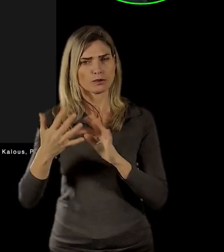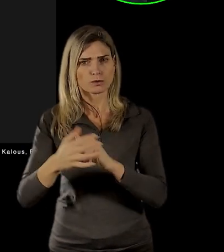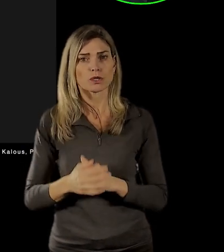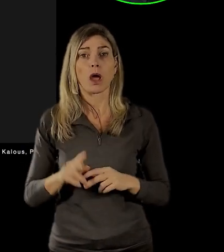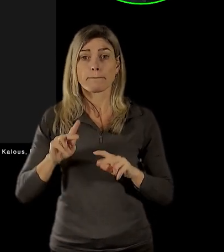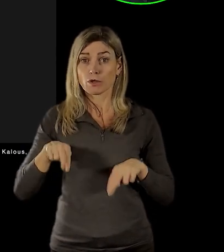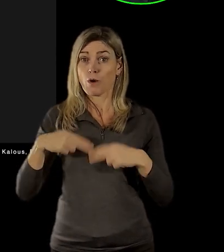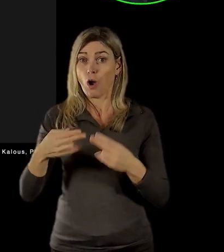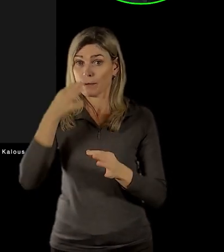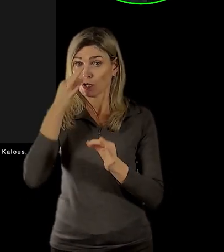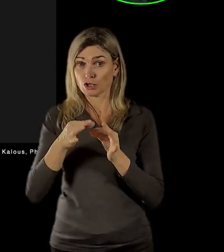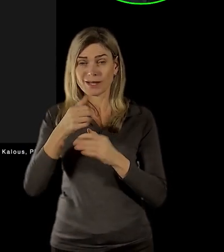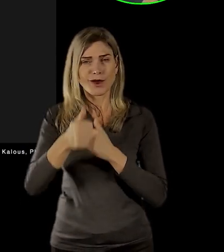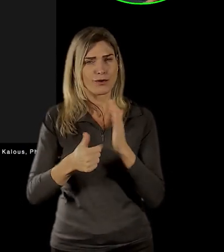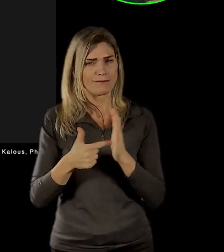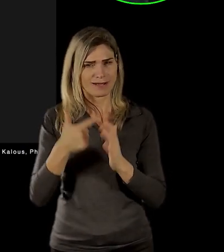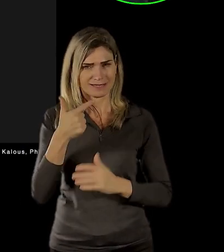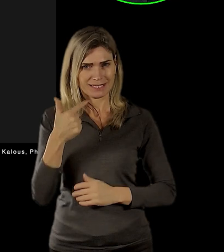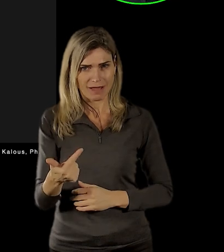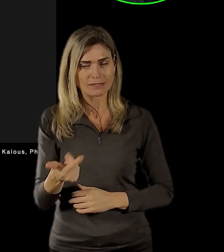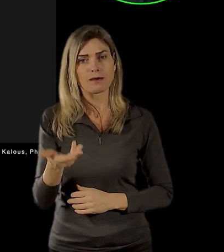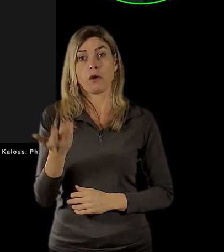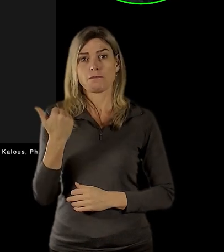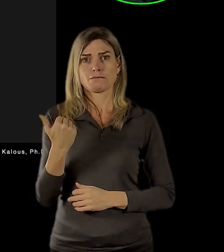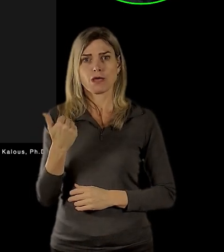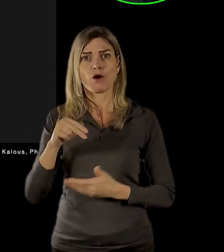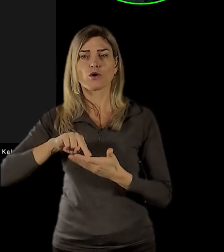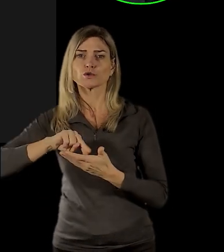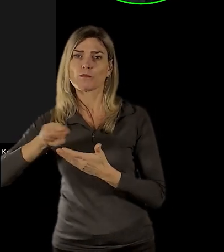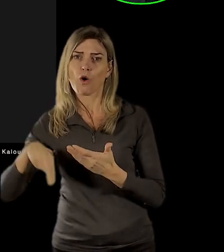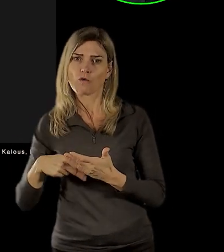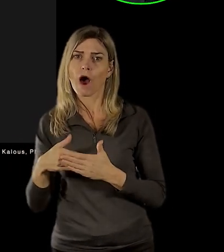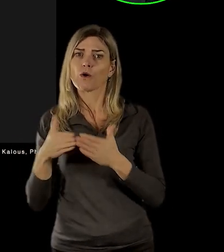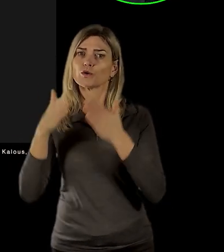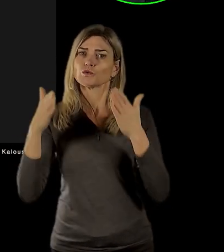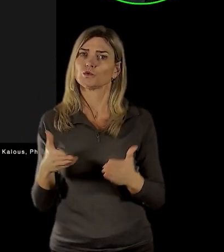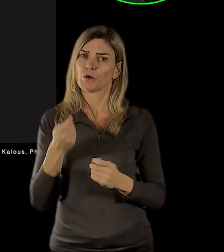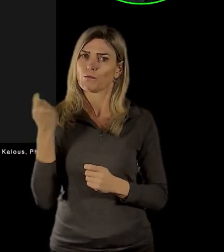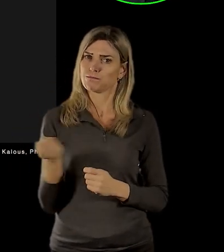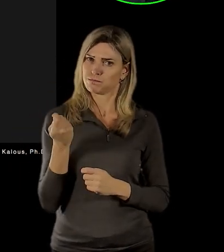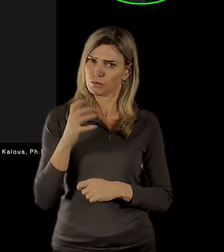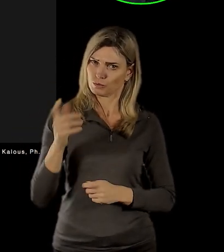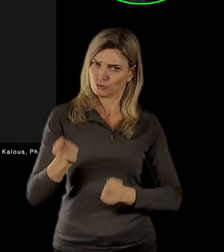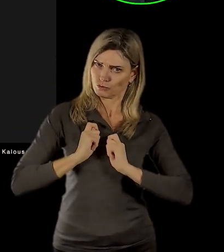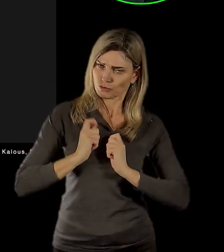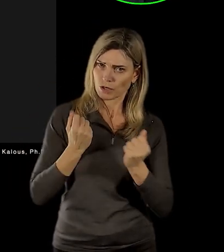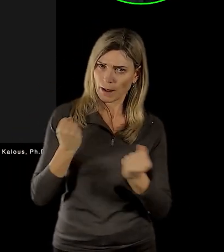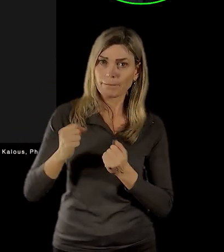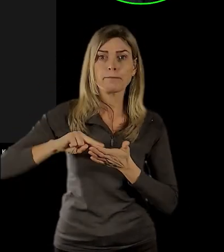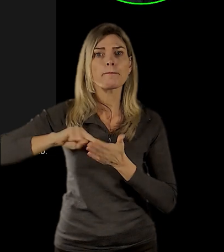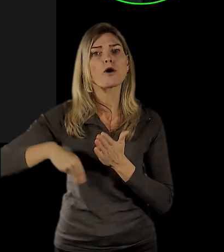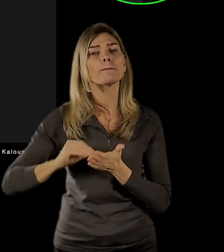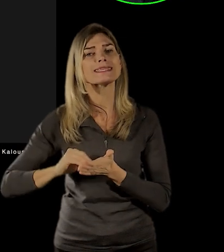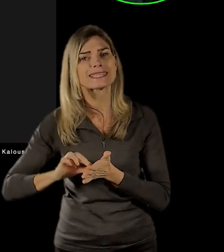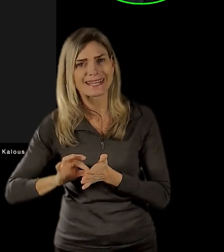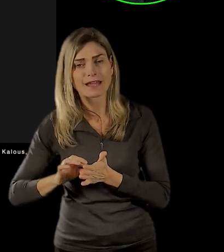byla schválena, ona smlouva o výpůjčce budovy, podepsána potom v prosinci téhož